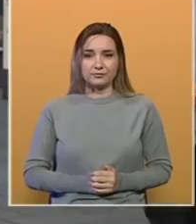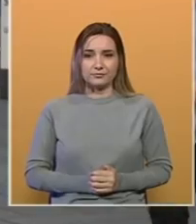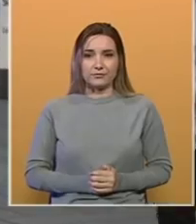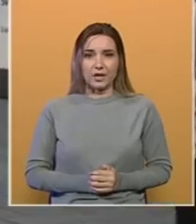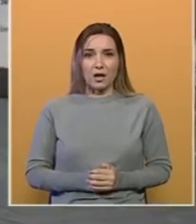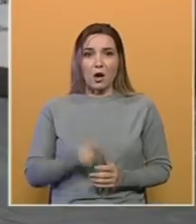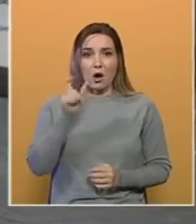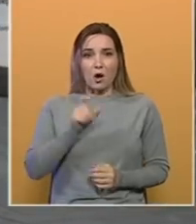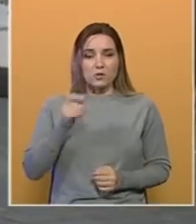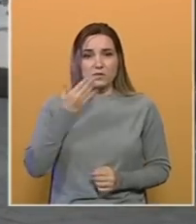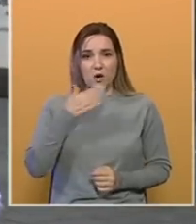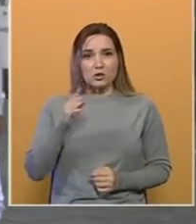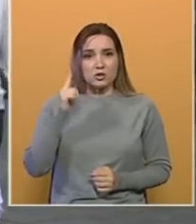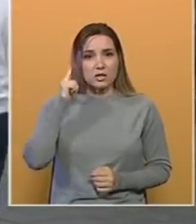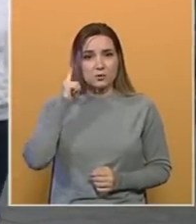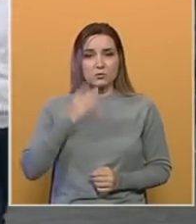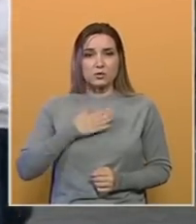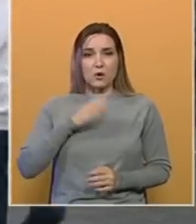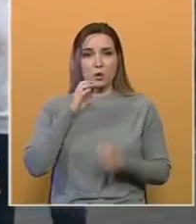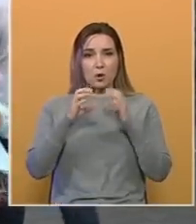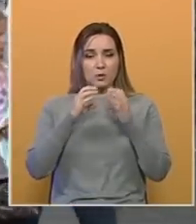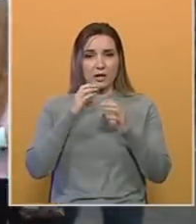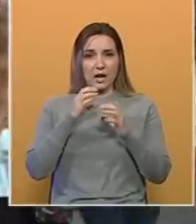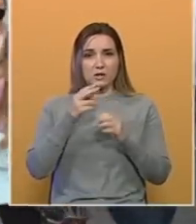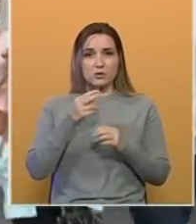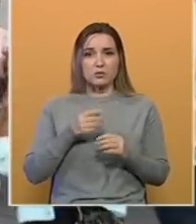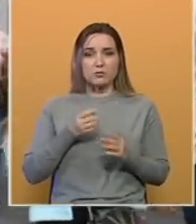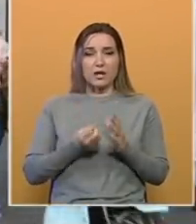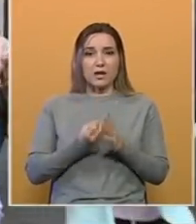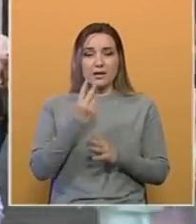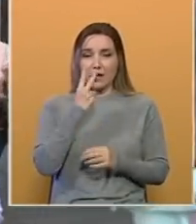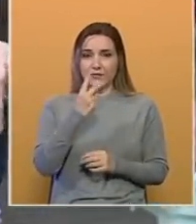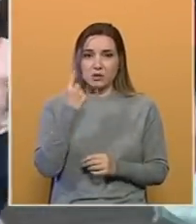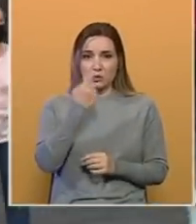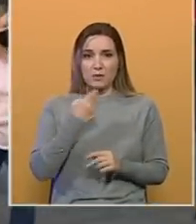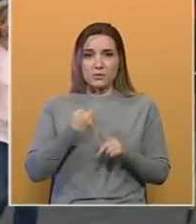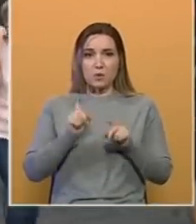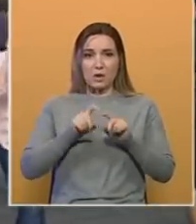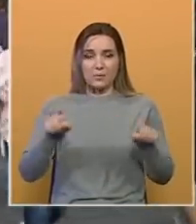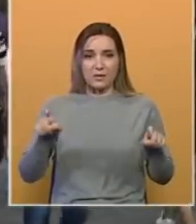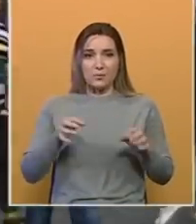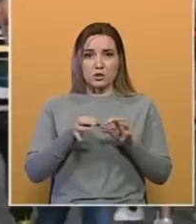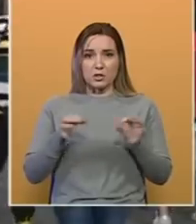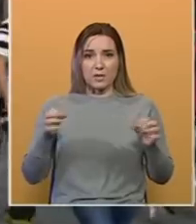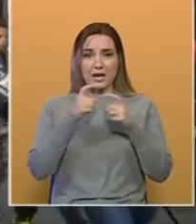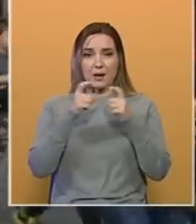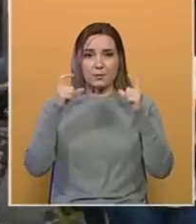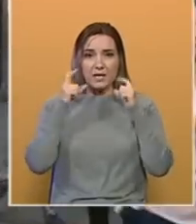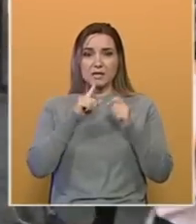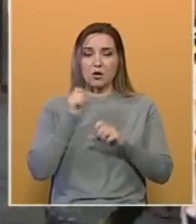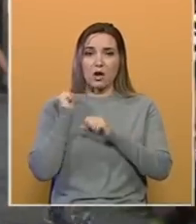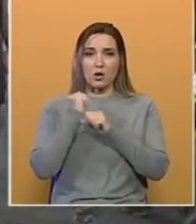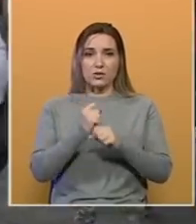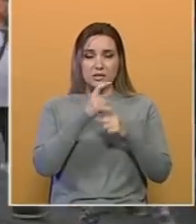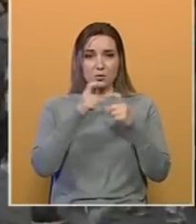Osobe sa oštećenim sluhom svoju komunikaciju zasnivaju na vizualnom. Zbog epidemioloških mjera i maski koje nosimo